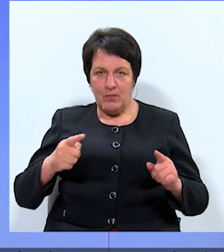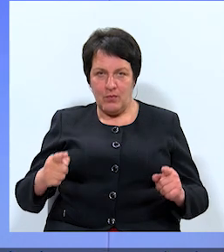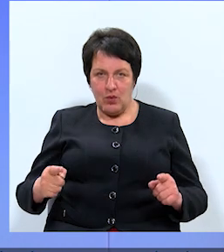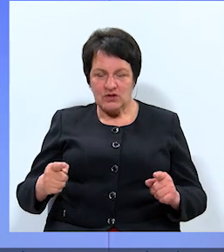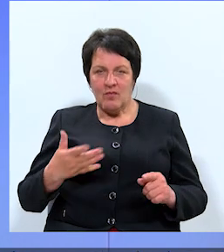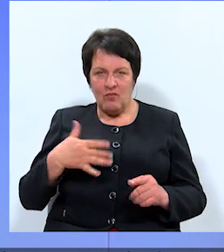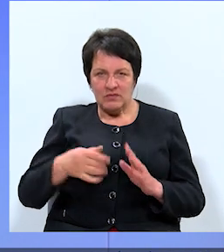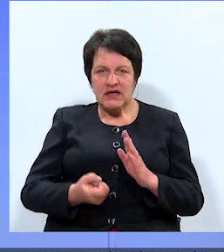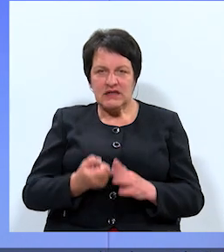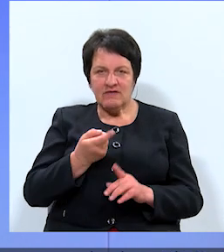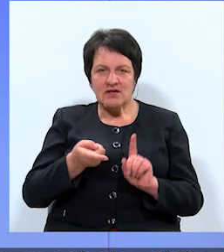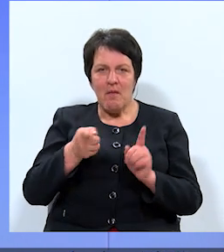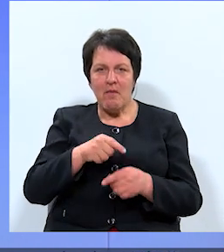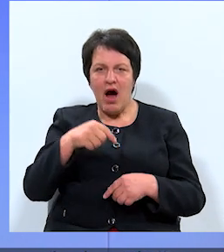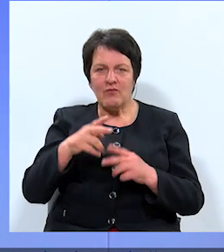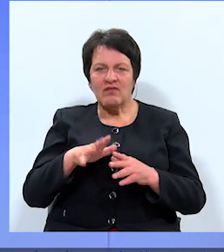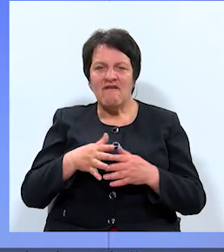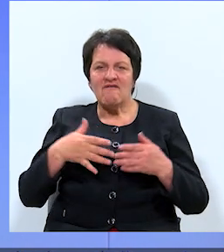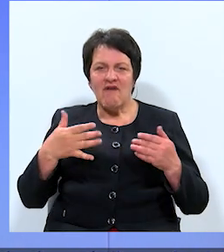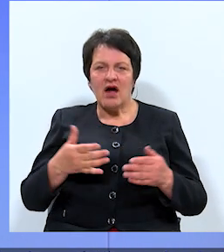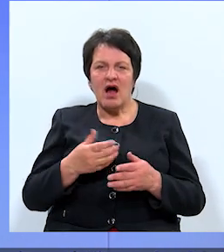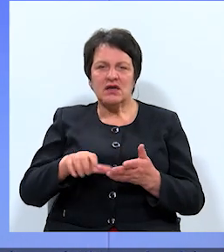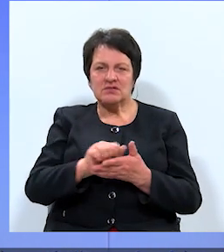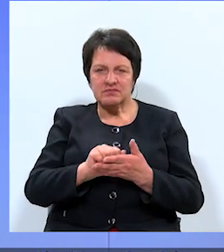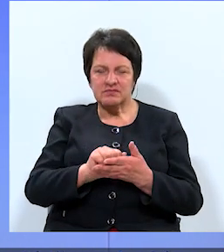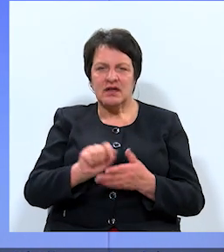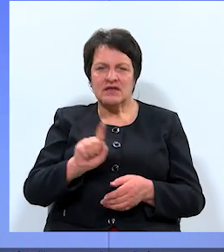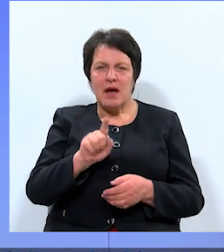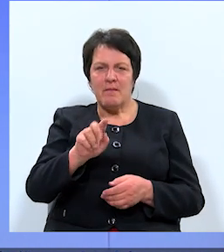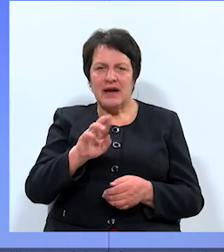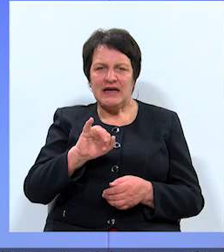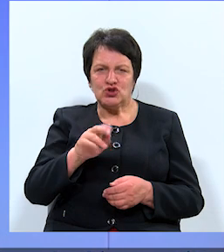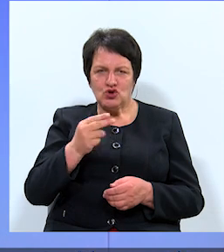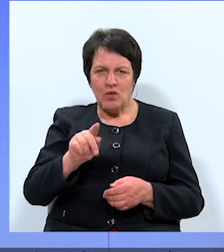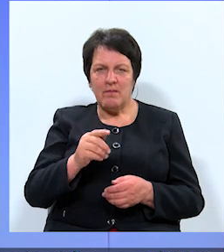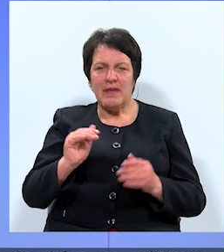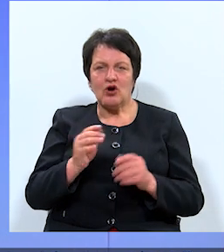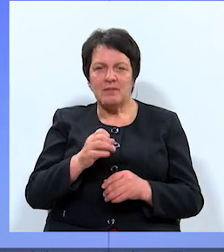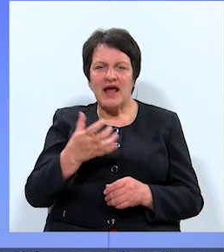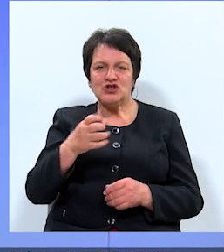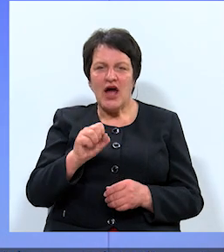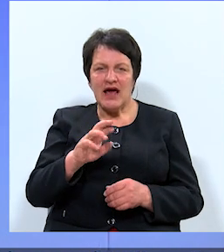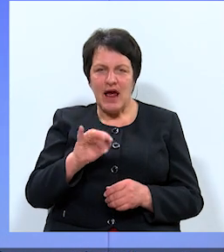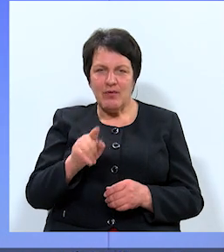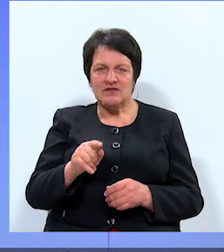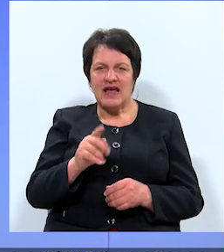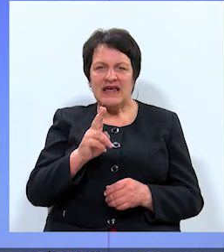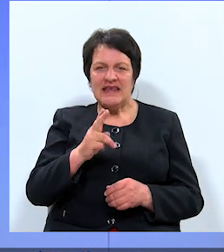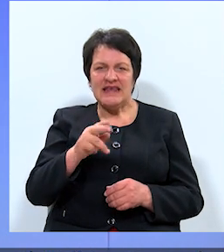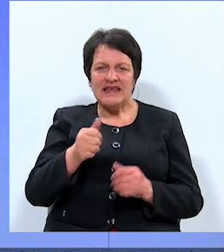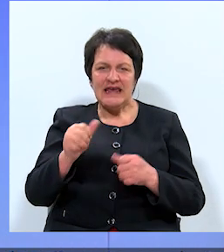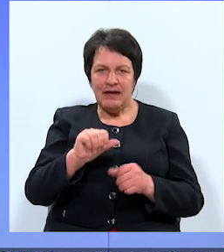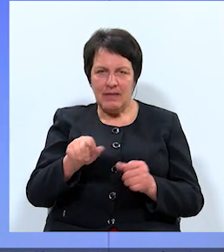pārbūvēt vairākās degradētas teritorijas. Tas ir križu mikrorajons, čeripovos mikrorajons, kimikju